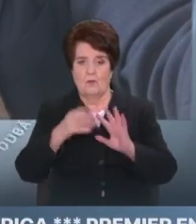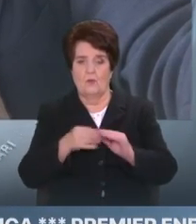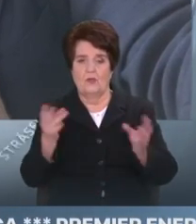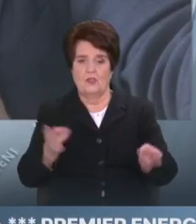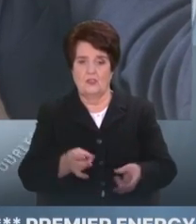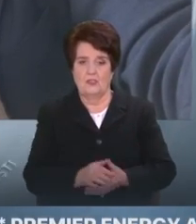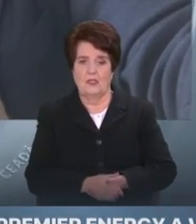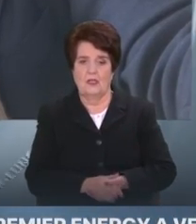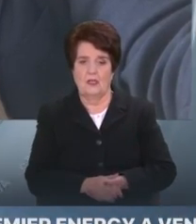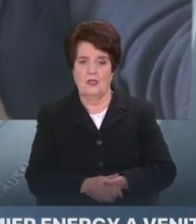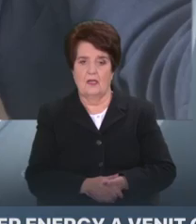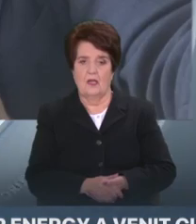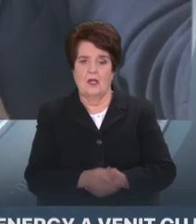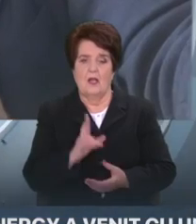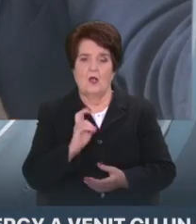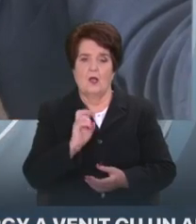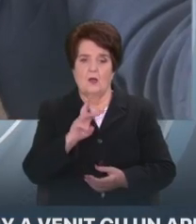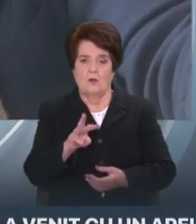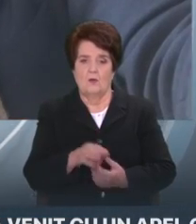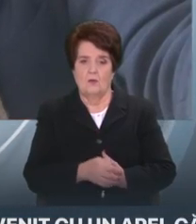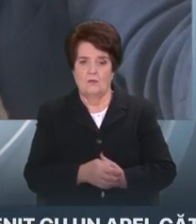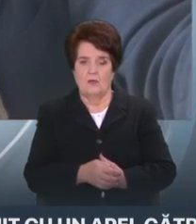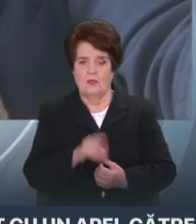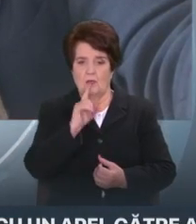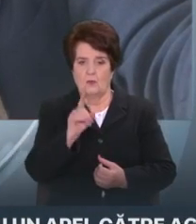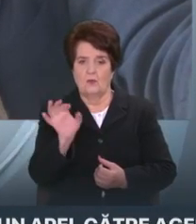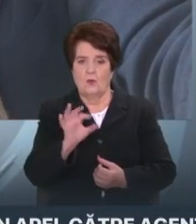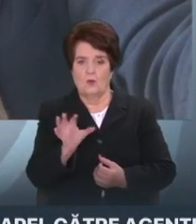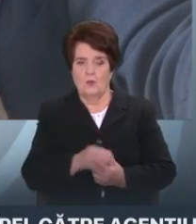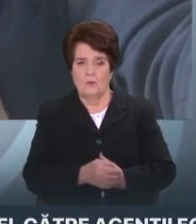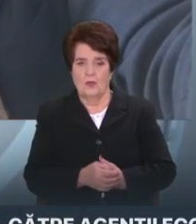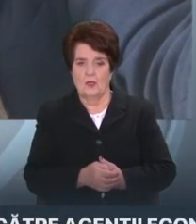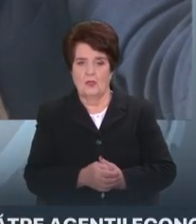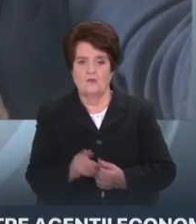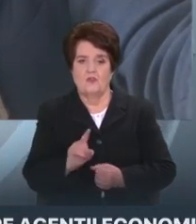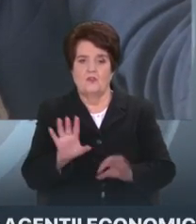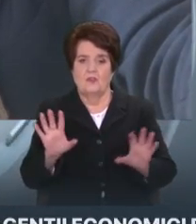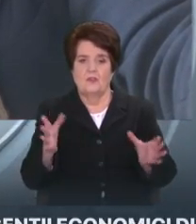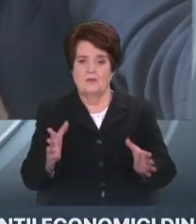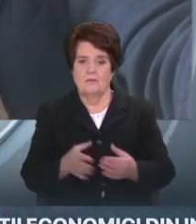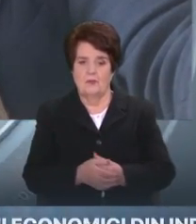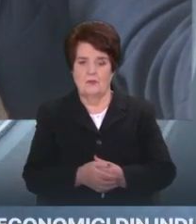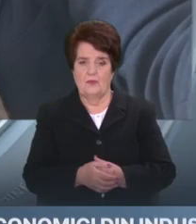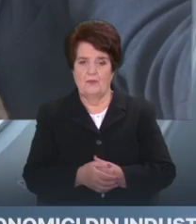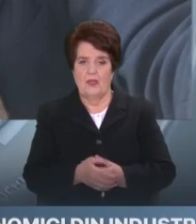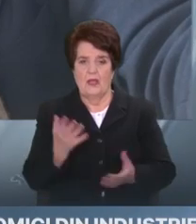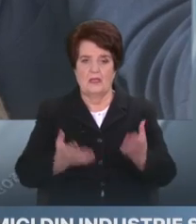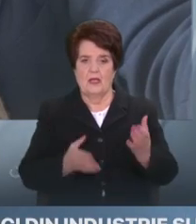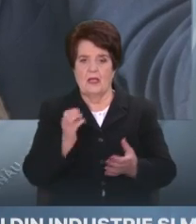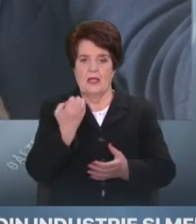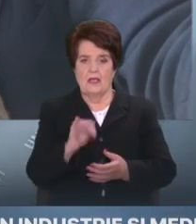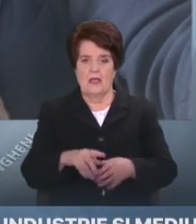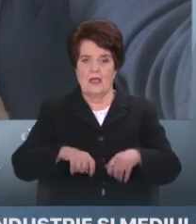de energie electrică până la finalul lunei octombrie. Ce se întâmplă acum dacă ei